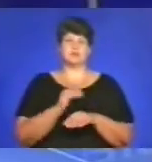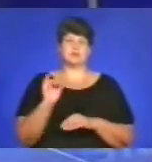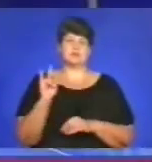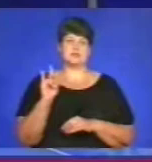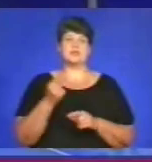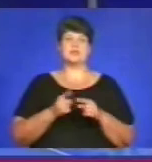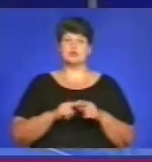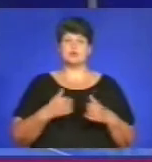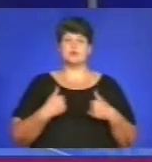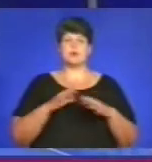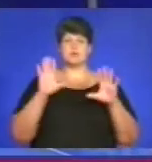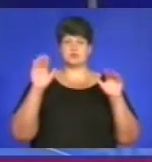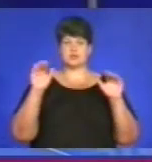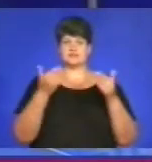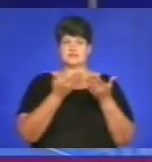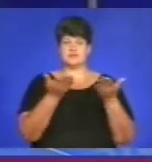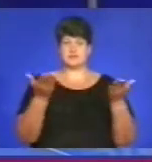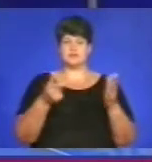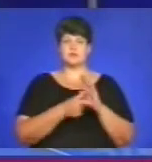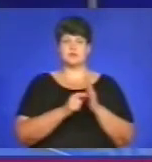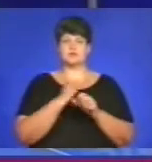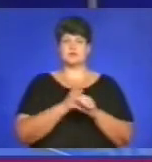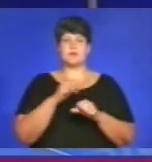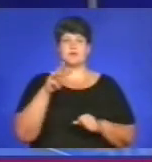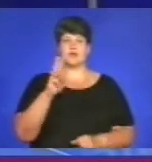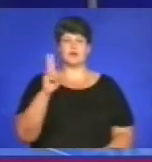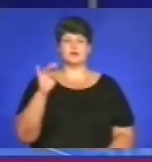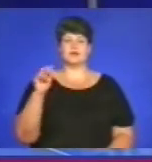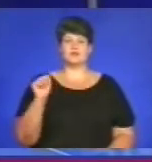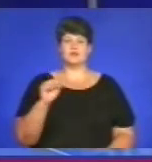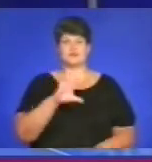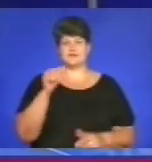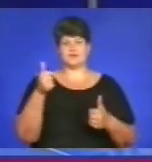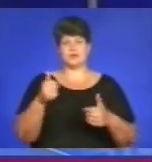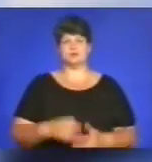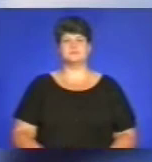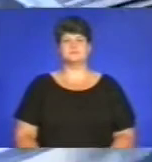На цьому я прощаюся. З вами у студії працювала Марія Котенко. На все добре.